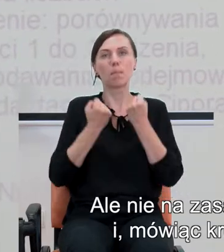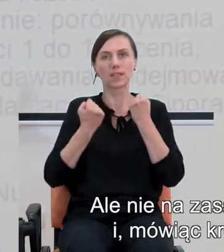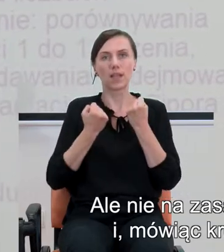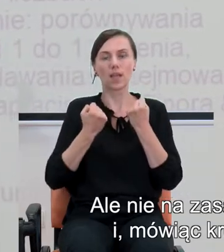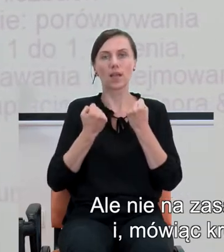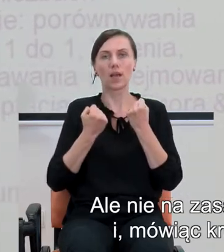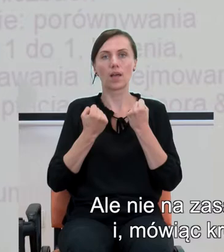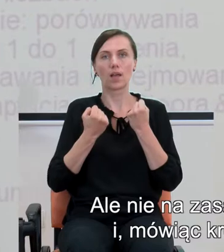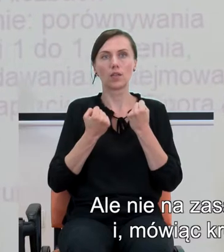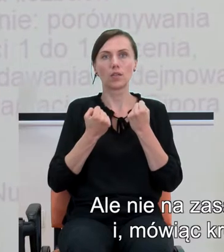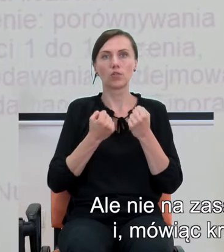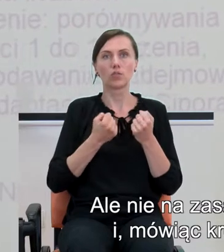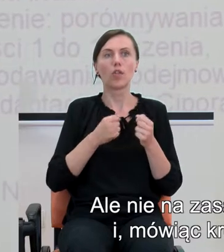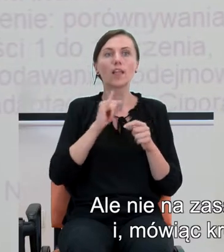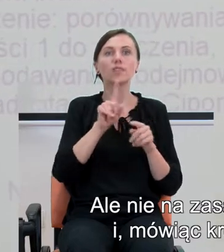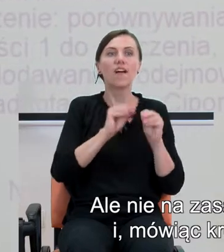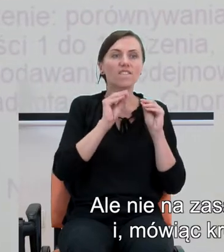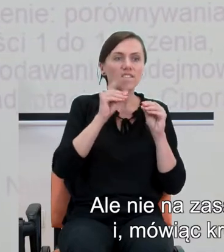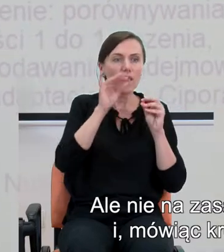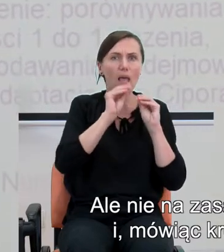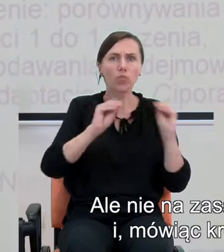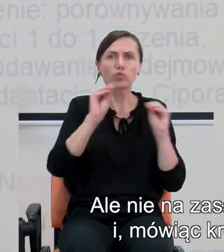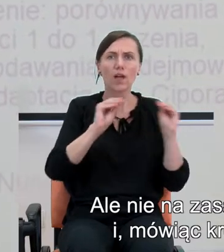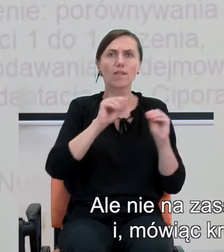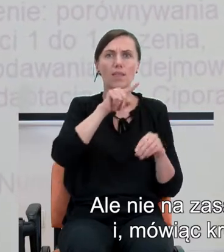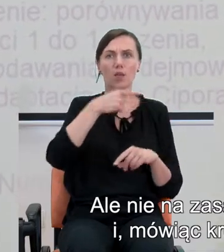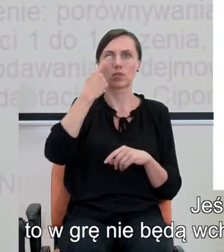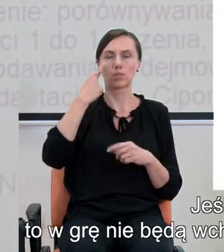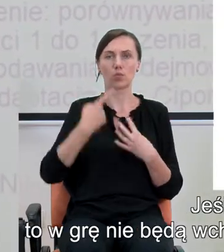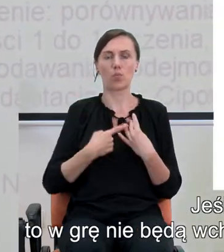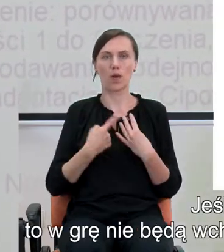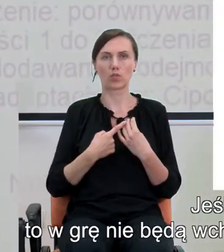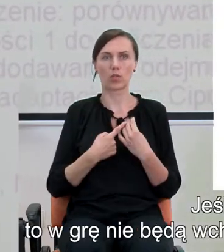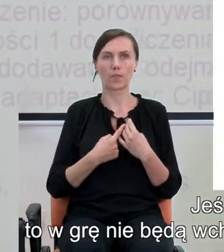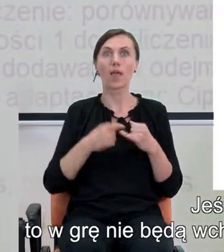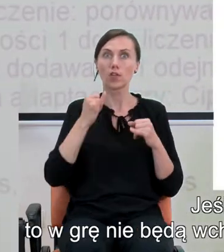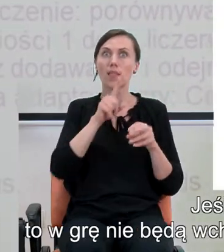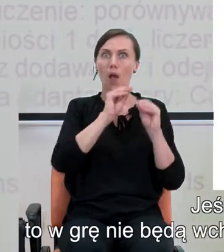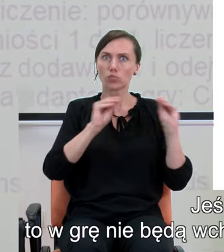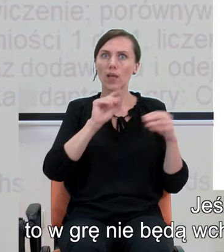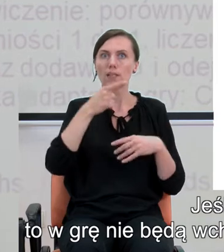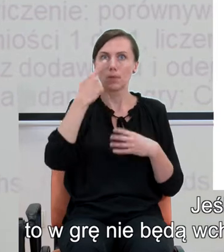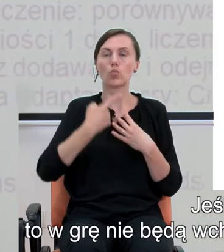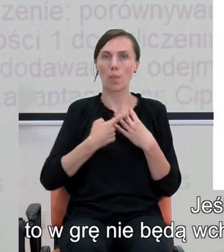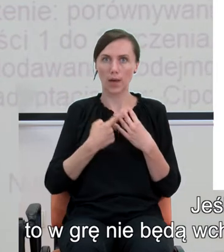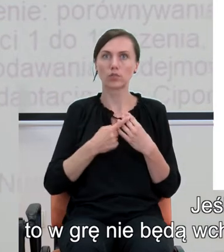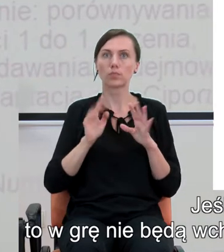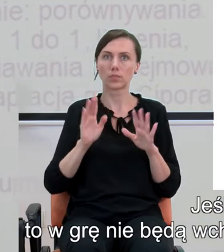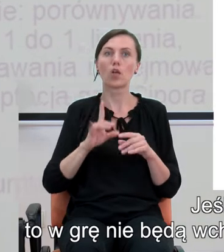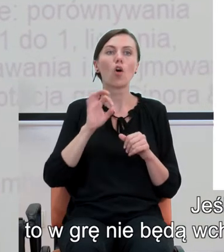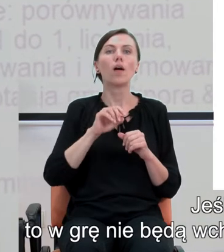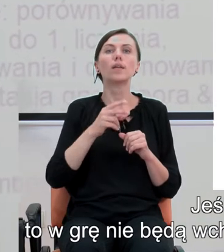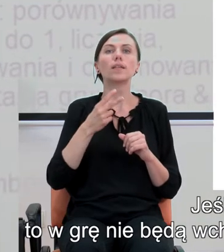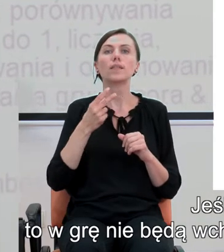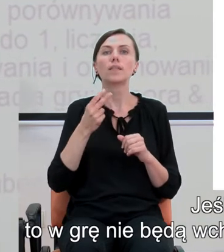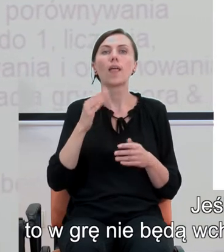i, mówiąc krótko, wyuczania tego zmysłu numerycznego. Jeśli wyuczanie zmysłu numerycznego, no to w grę nie